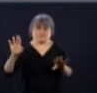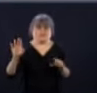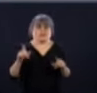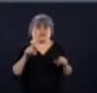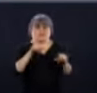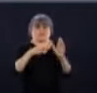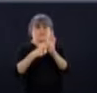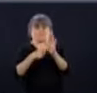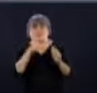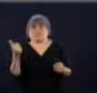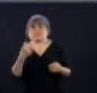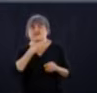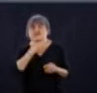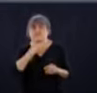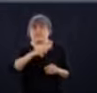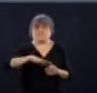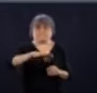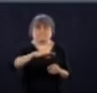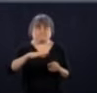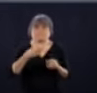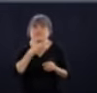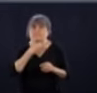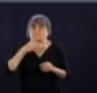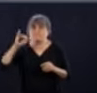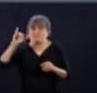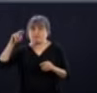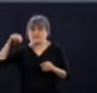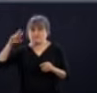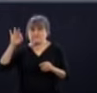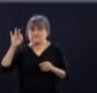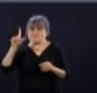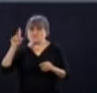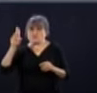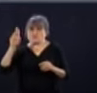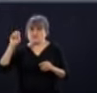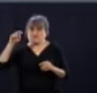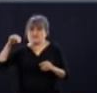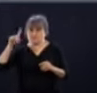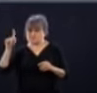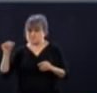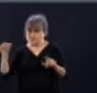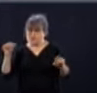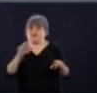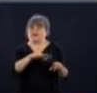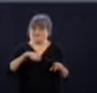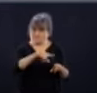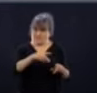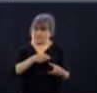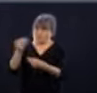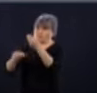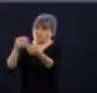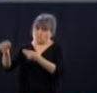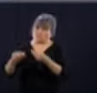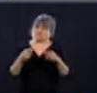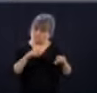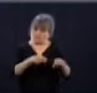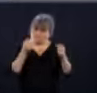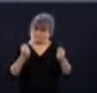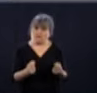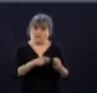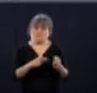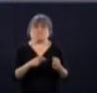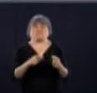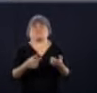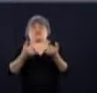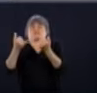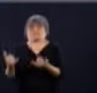des incubateurs à microbes qui transmettent beaucoup, ici, ce serait probablement moins important. Mais je pense qu'on surveille